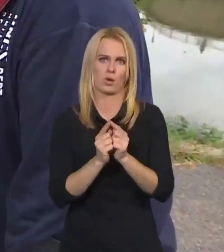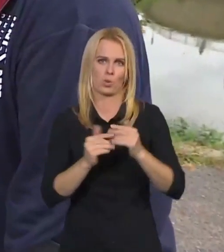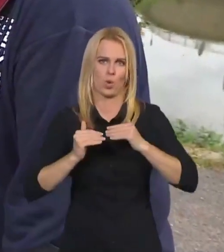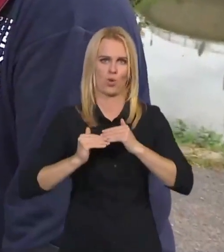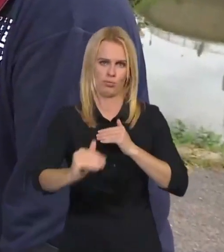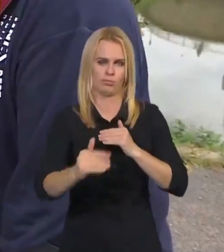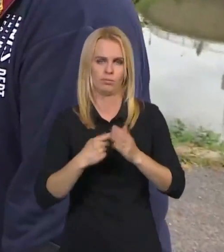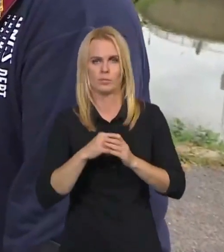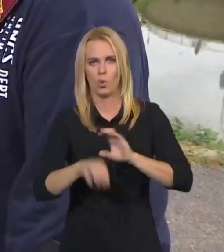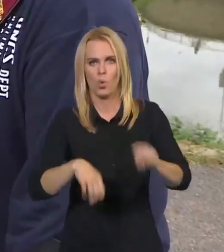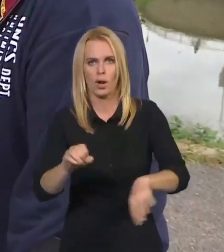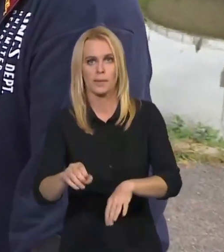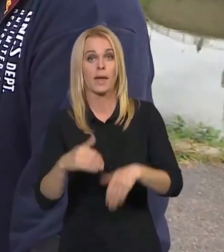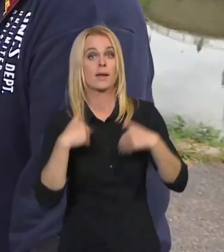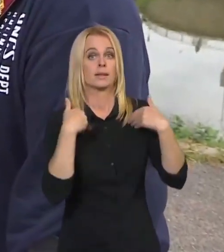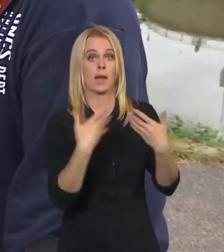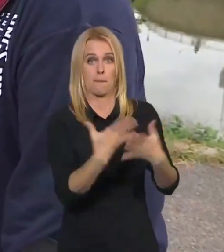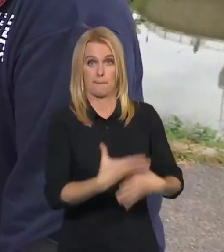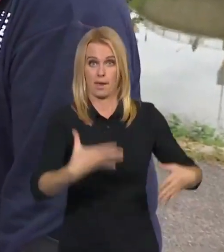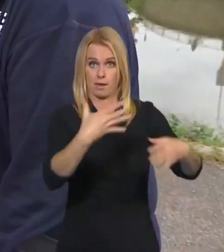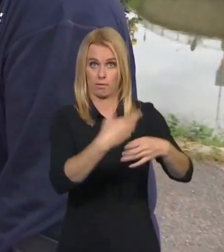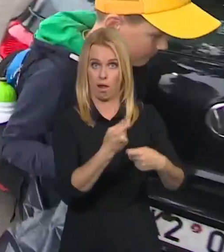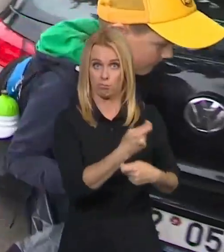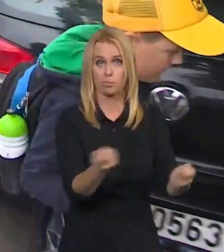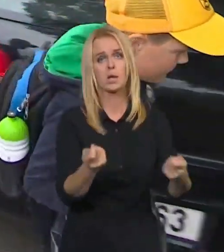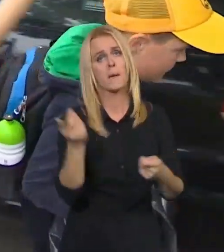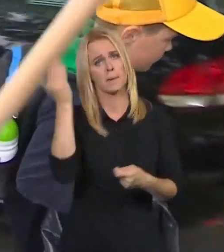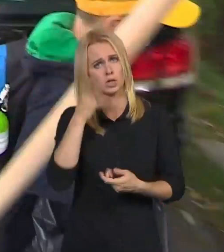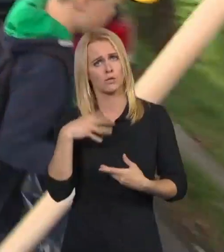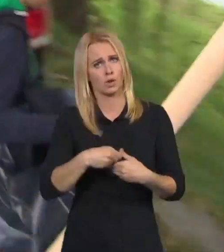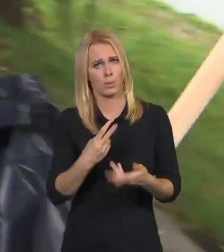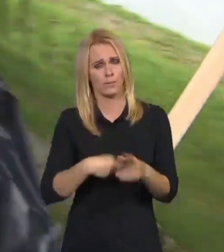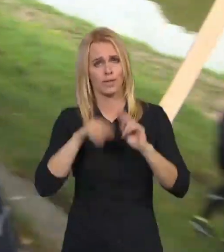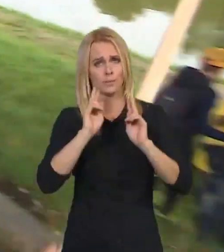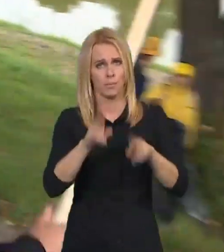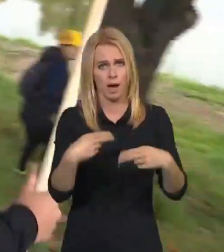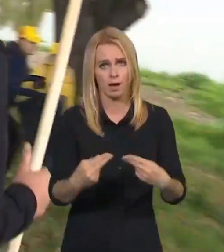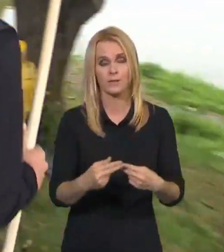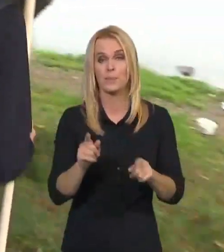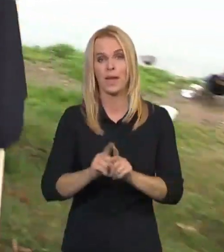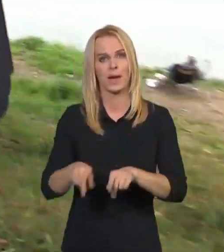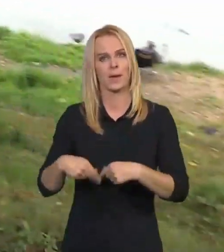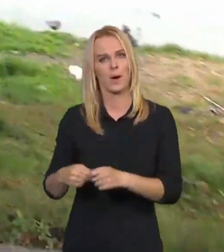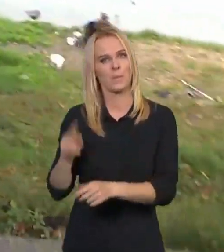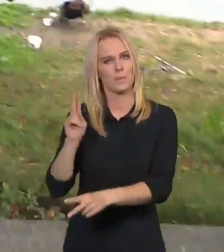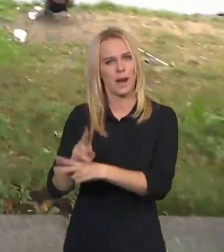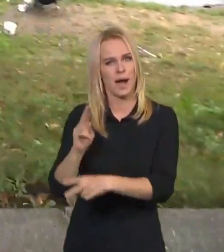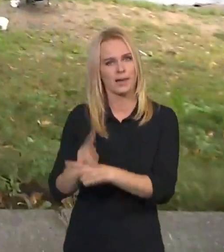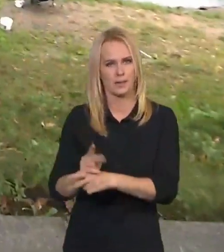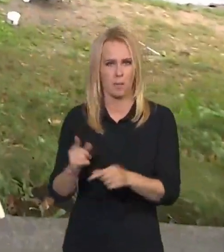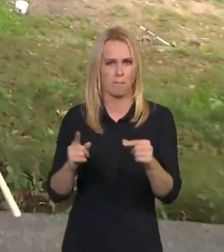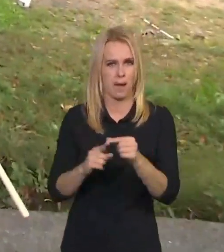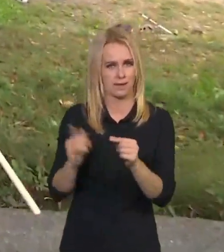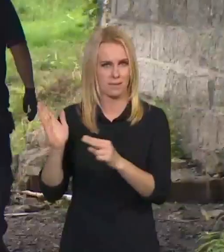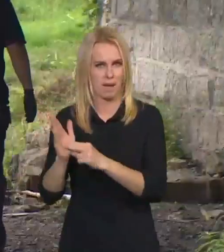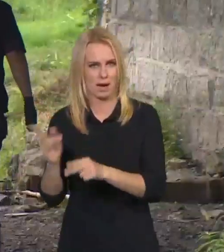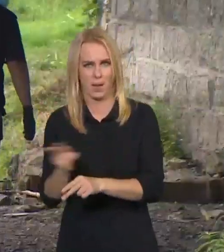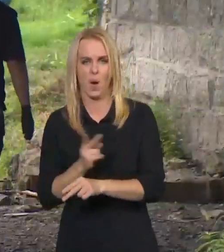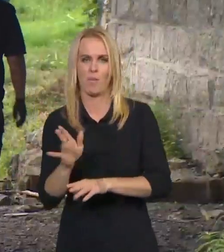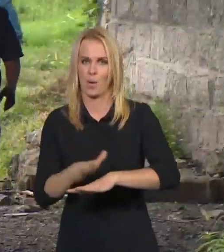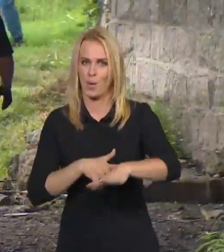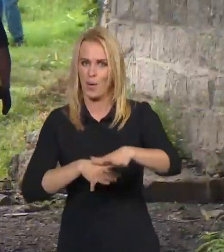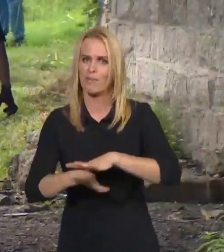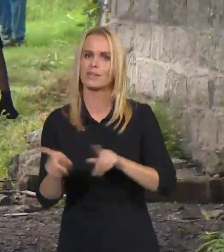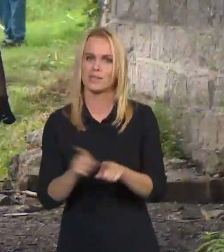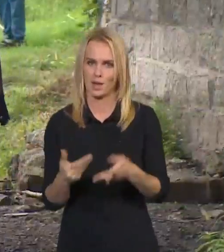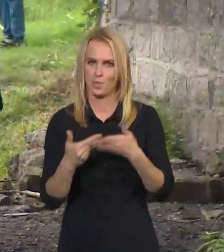vyzbíráte, já si myslím, že tam bude nejvíc plastu. Pytle a rukavici si berou taky bratři Patrik a Marek, dva nejmladší účastníci. A